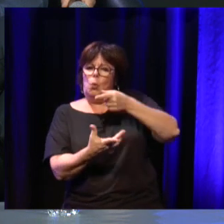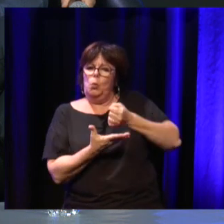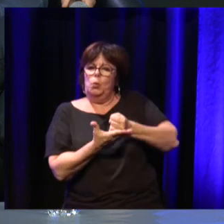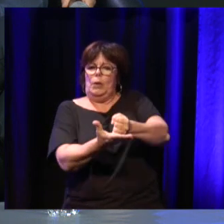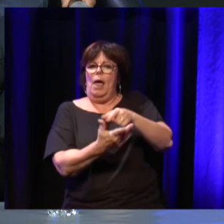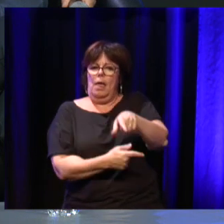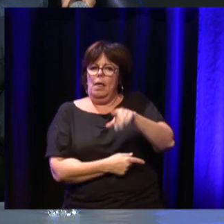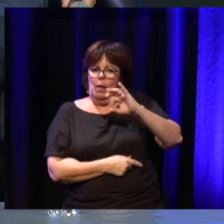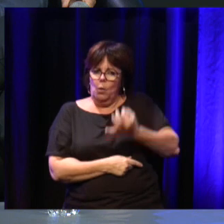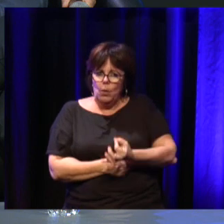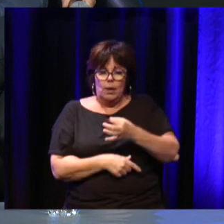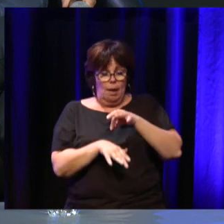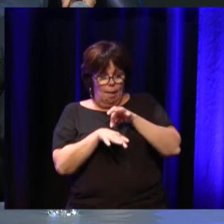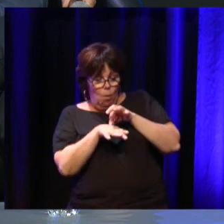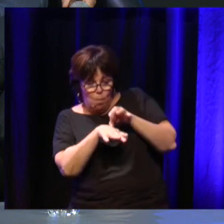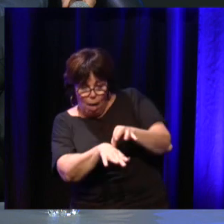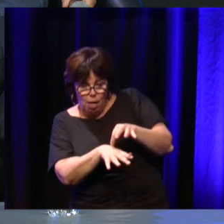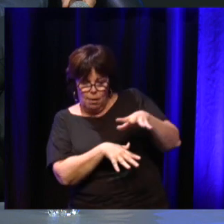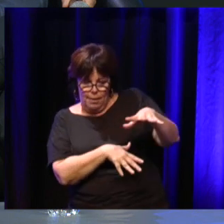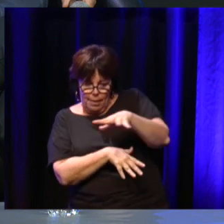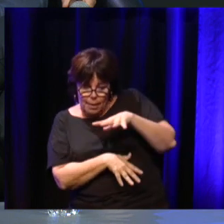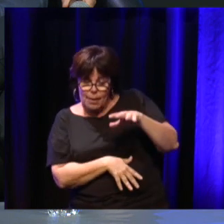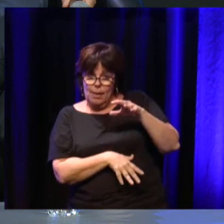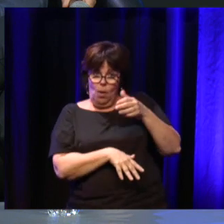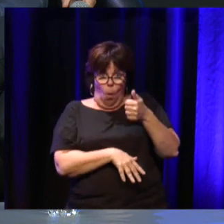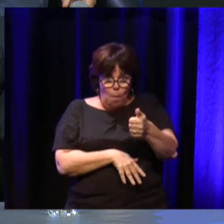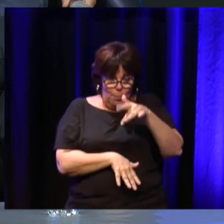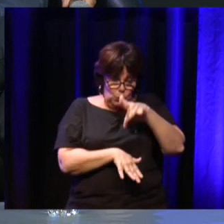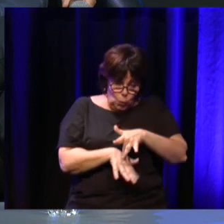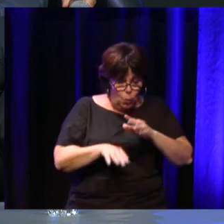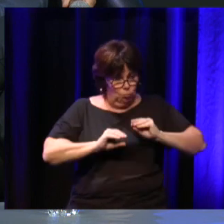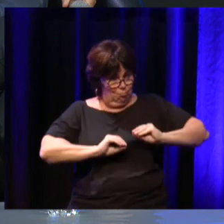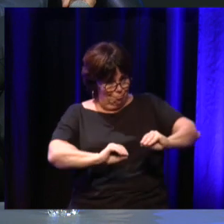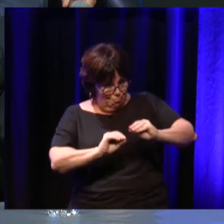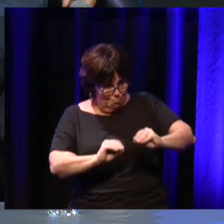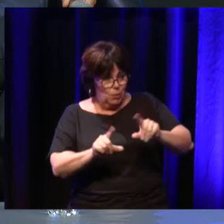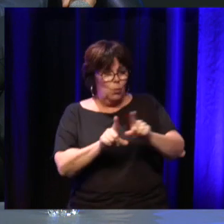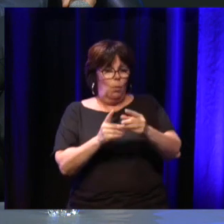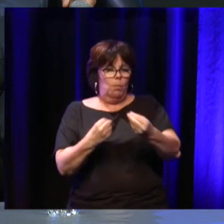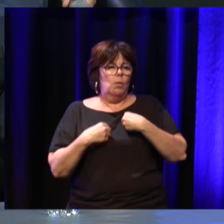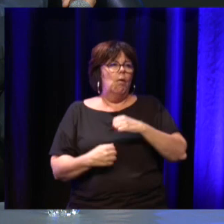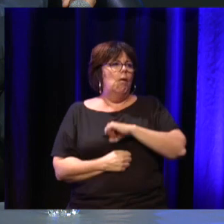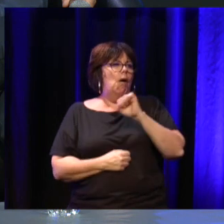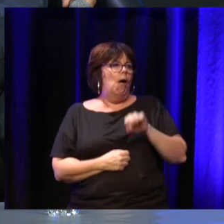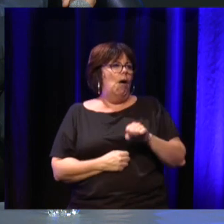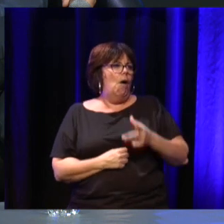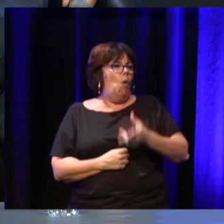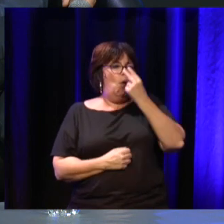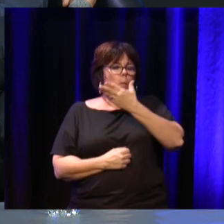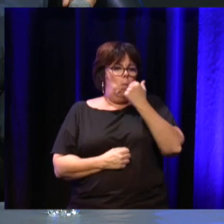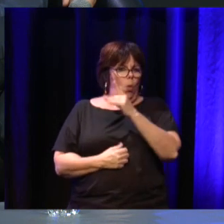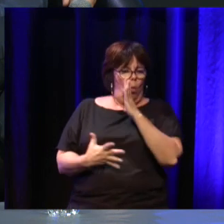qui permettent d'accompagner les aidants, qui permettent de les former pour qu'ils comprennent mieux et qu'ils sachent mieux accompagner les personnes malades.